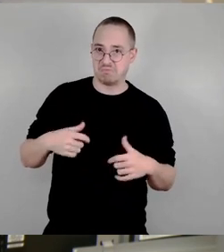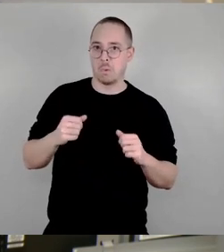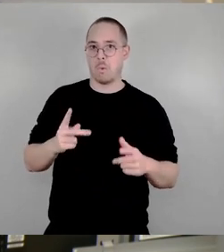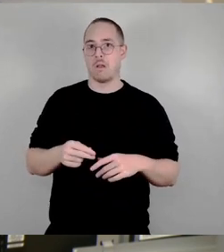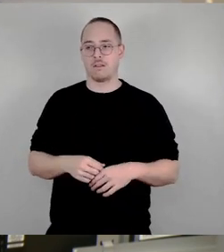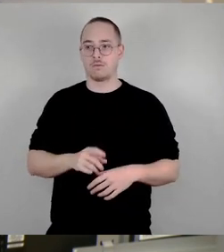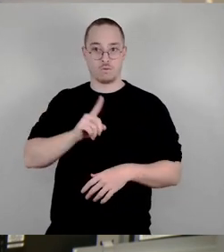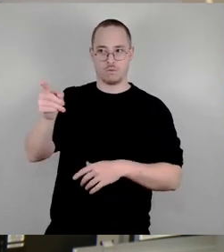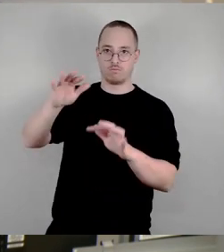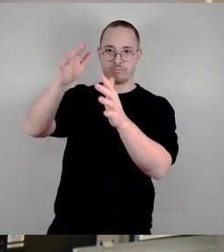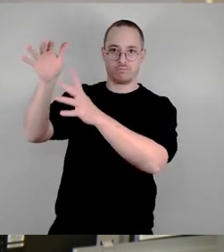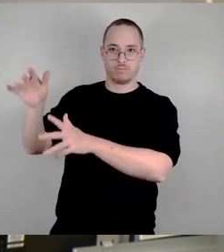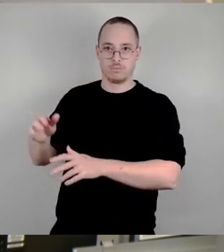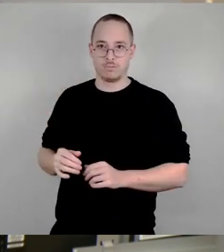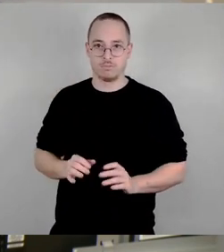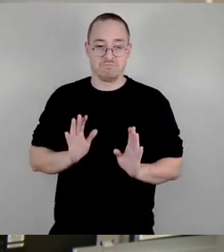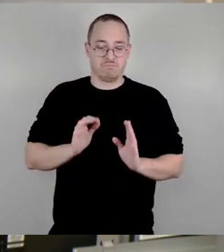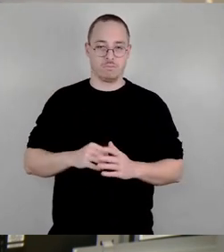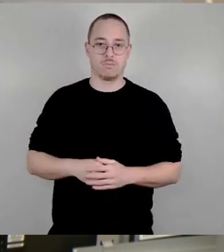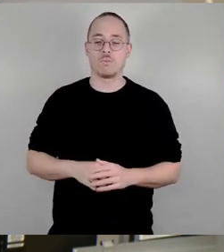Zurück zur Sache. Wo sind wir stehen geblieben?